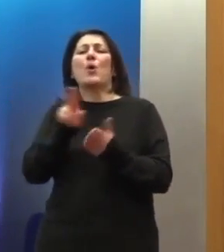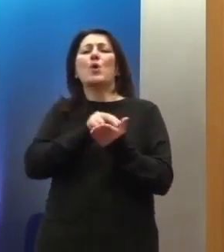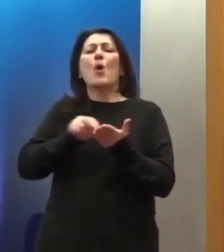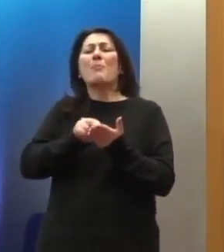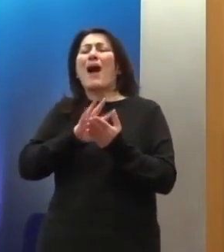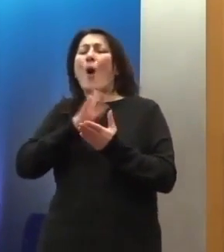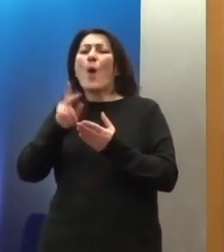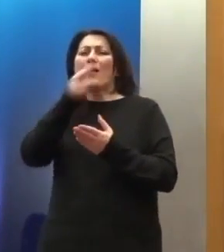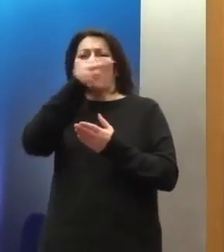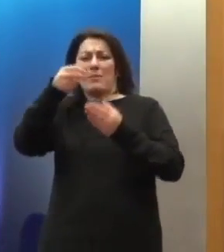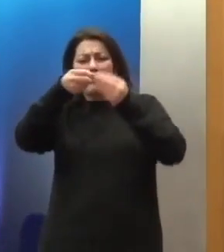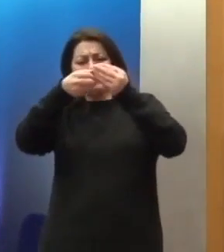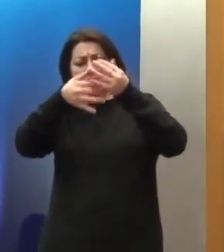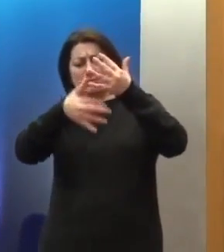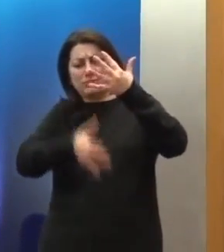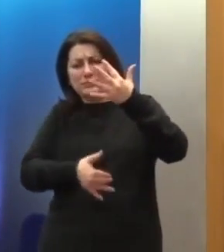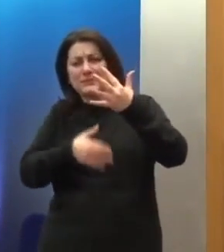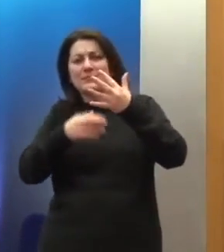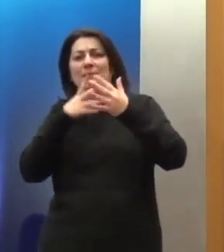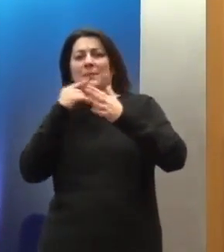δείχνουν ότι υπάρχει ένα πρόβλημα,